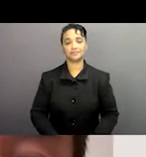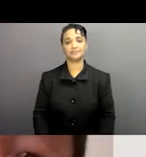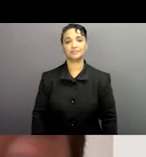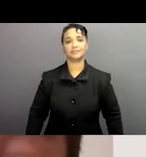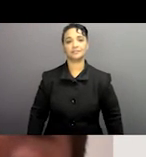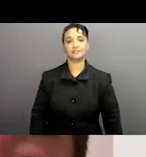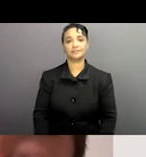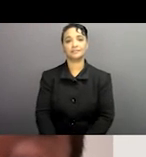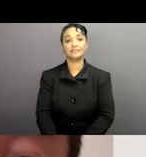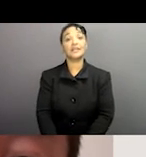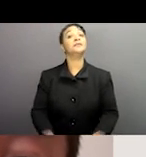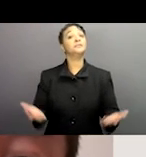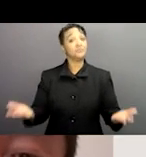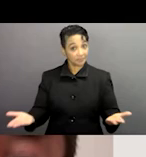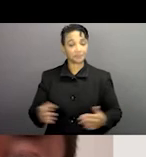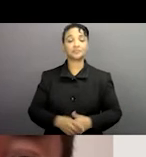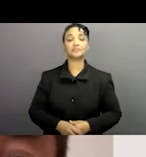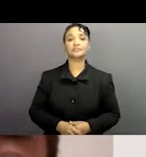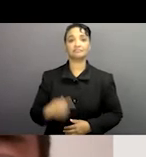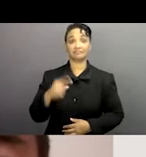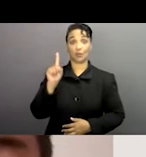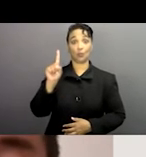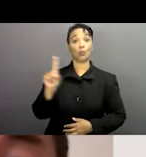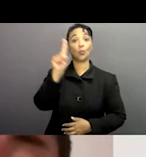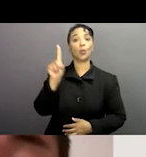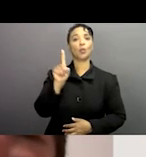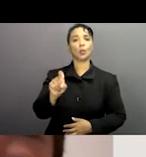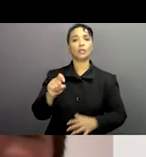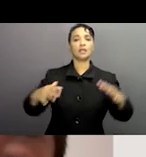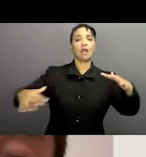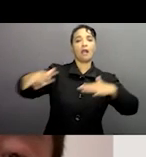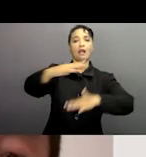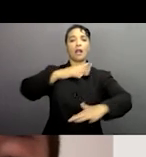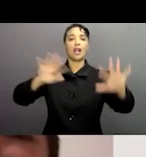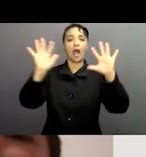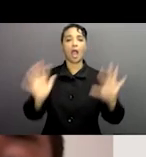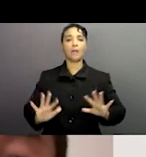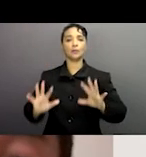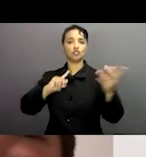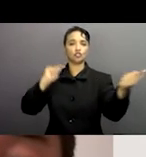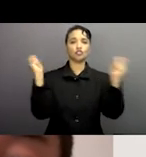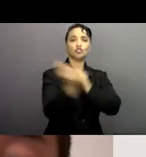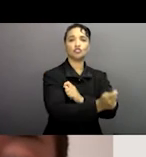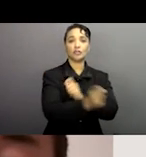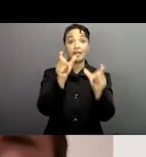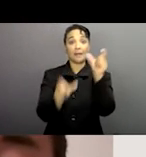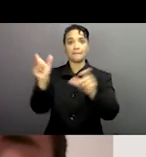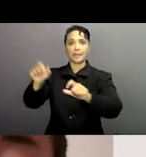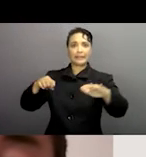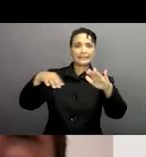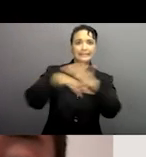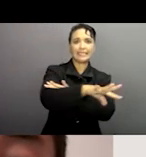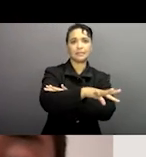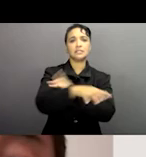merci bien nous avons une question relative au changement climatique et de